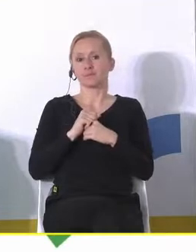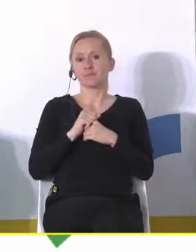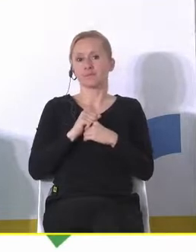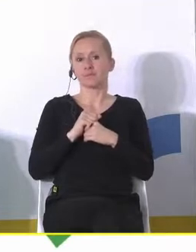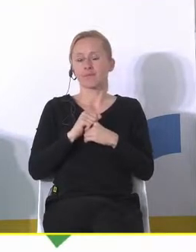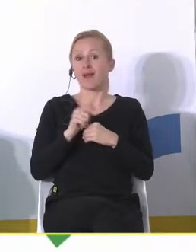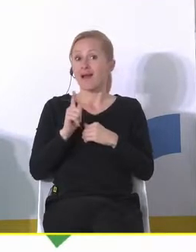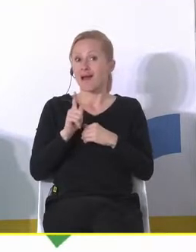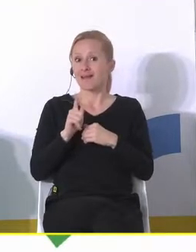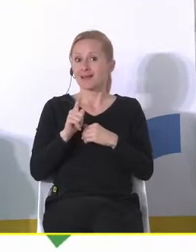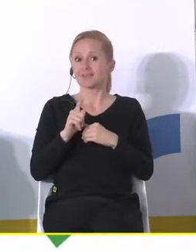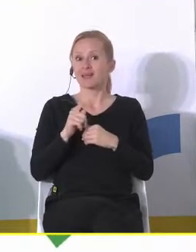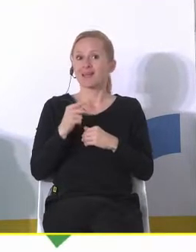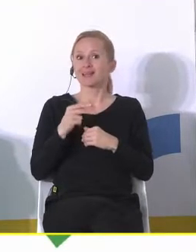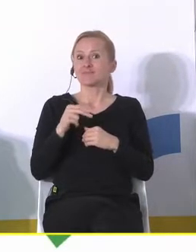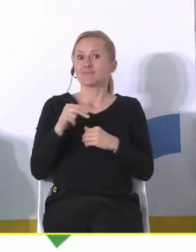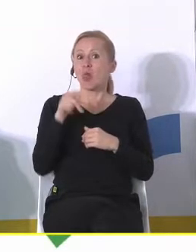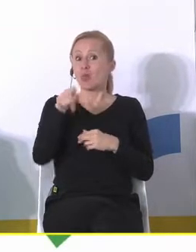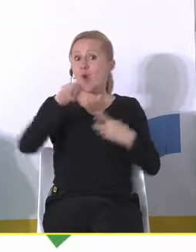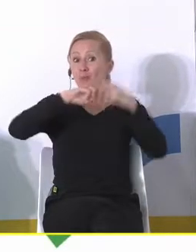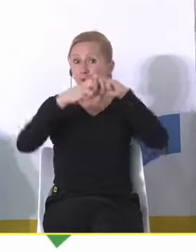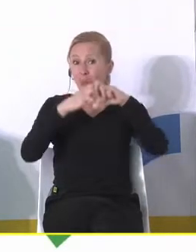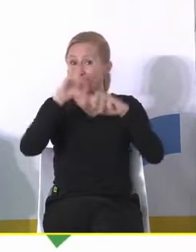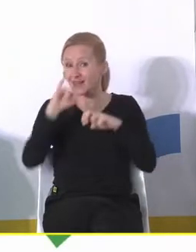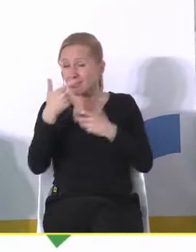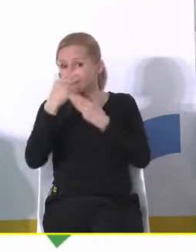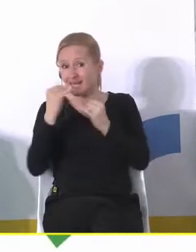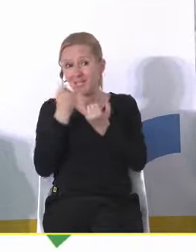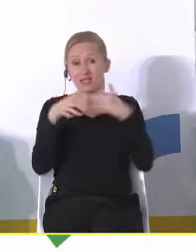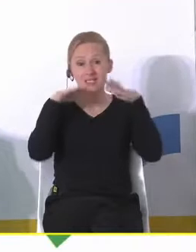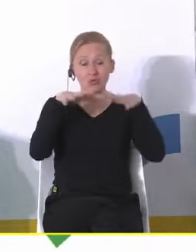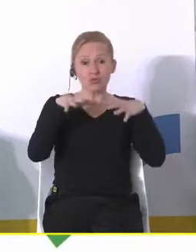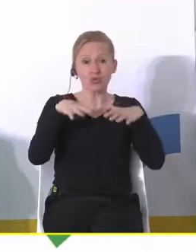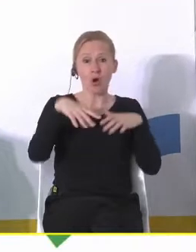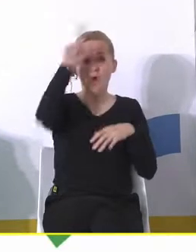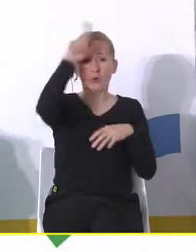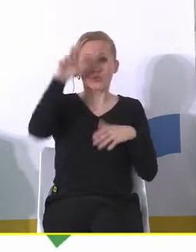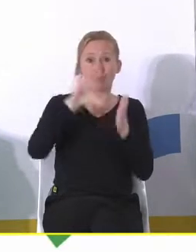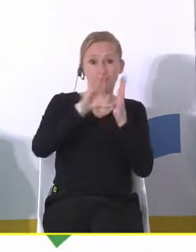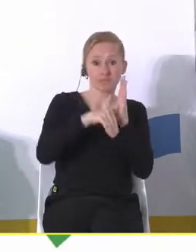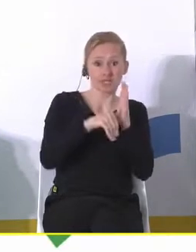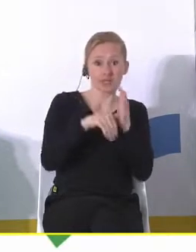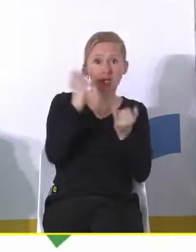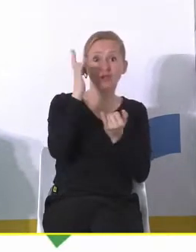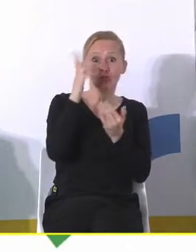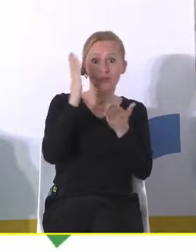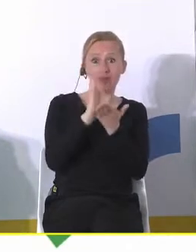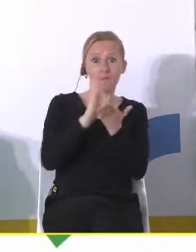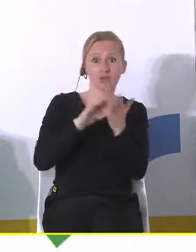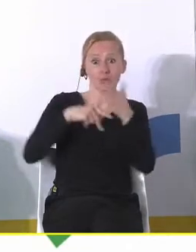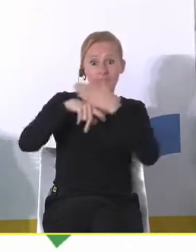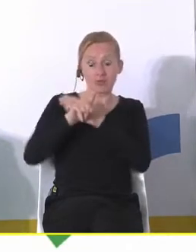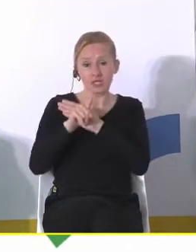Jednakże nie zawsze to jest problem. Jeżeli mamy gęsto zaludnione miasta, to wyludnianie może być pomocą.